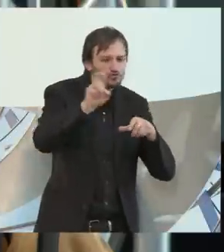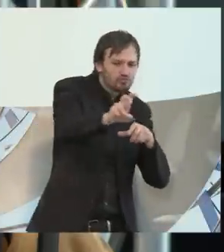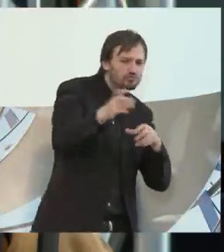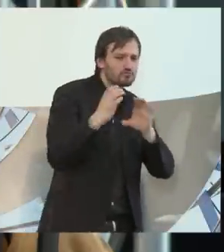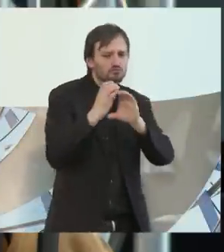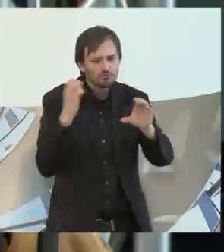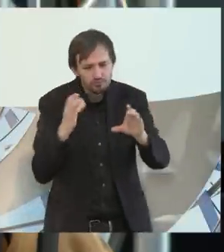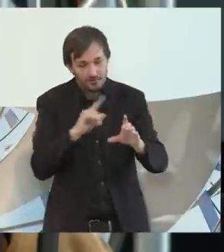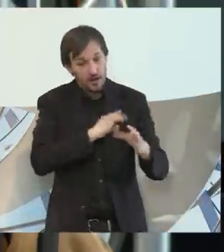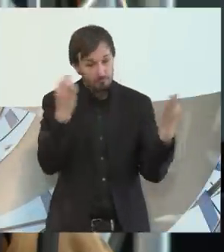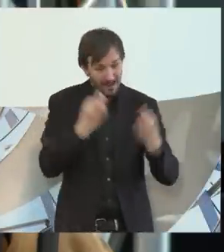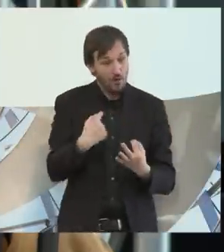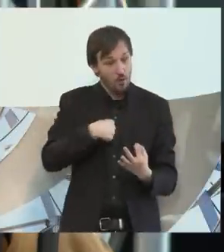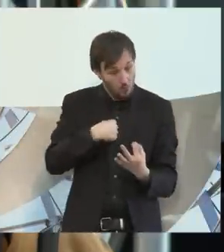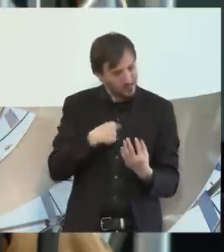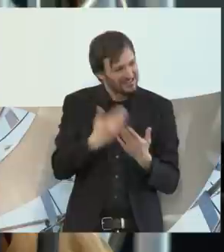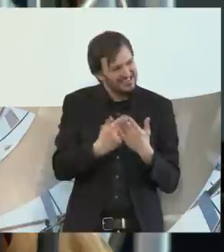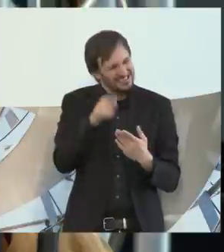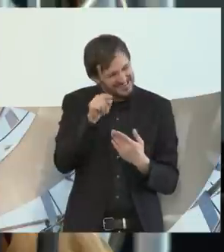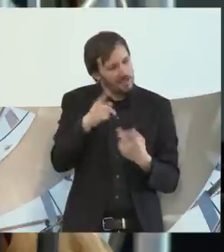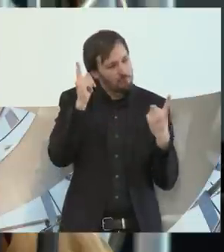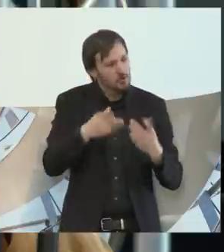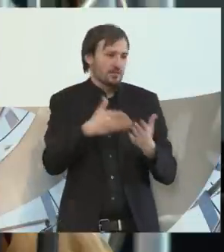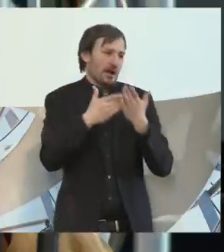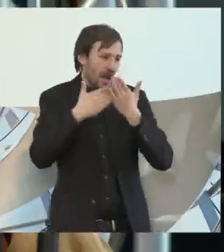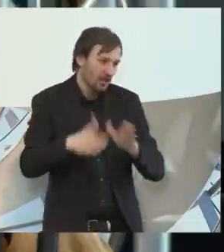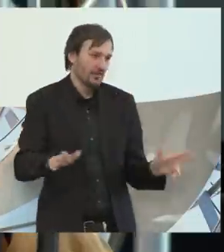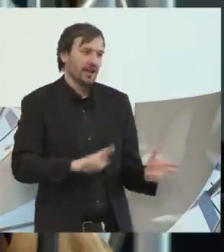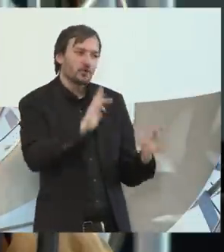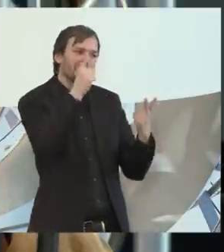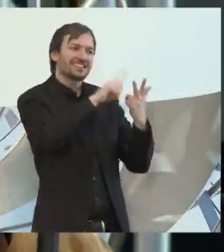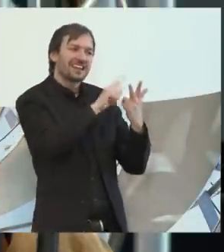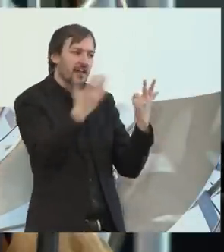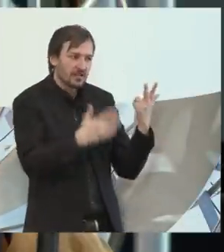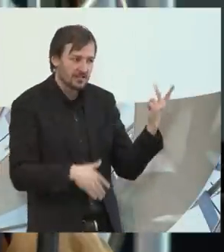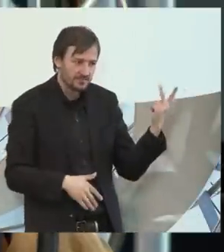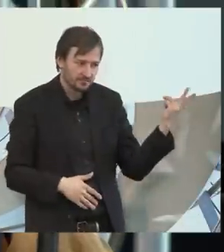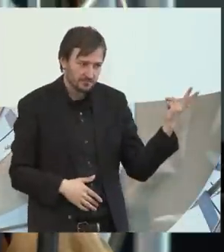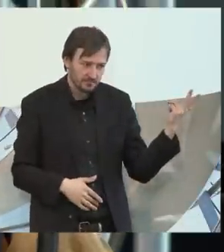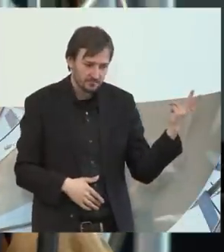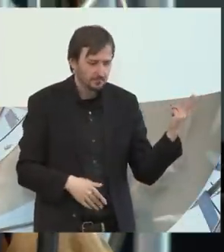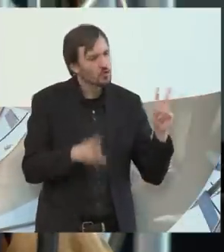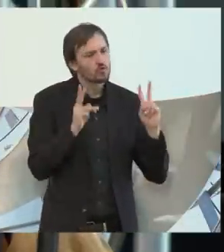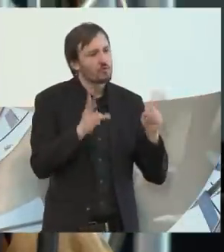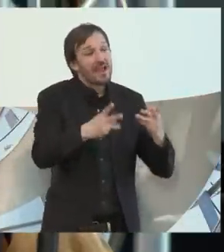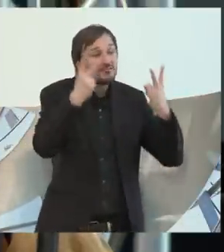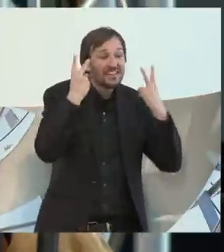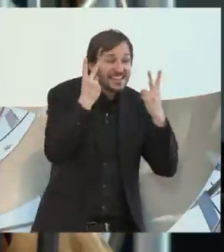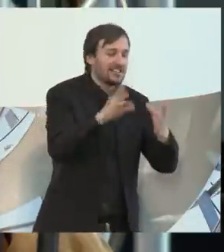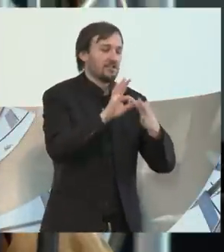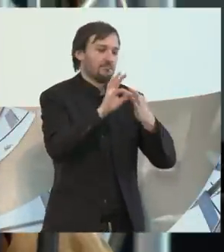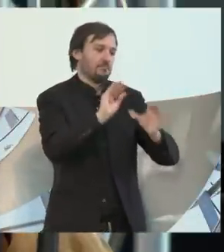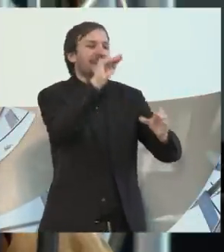angewiesen, dass der barrierefrei wird. Und Punkt drei ist eigentlich ganz immanent für Inklusion,